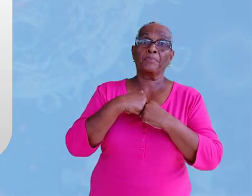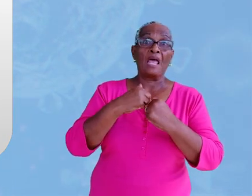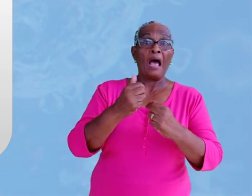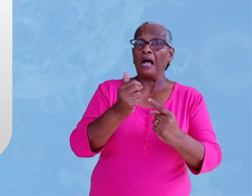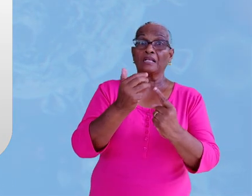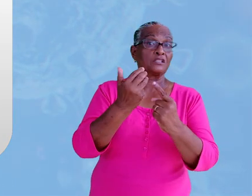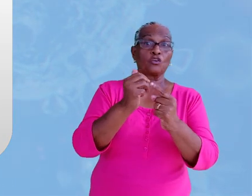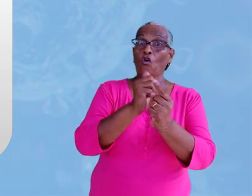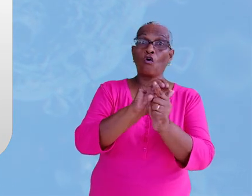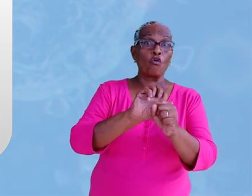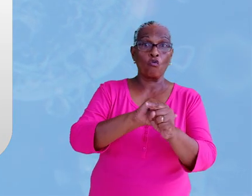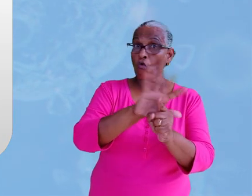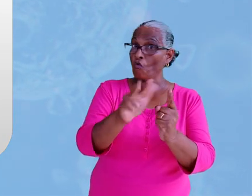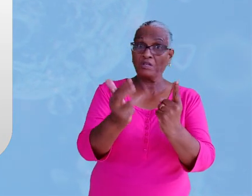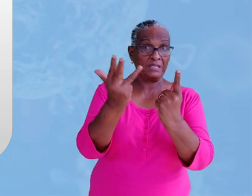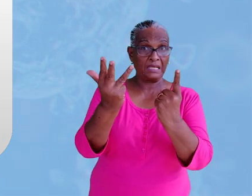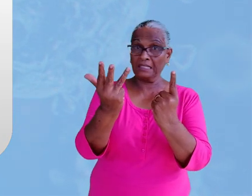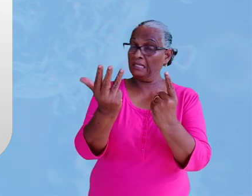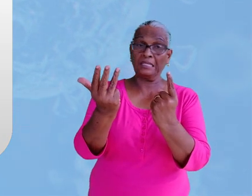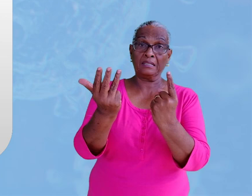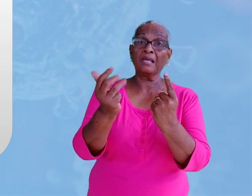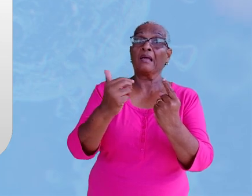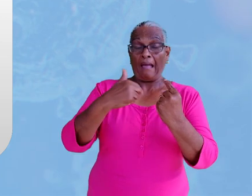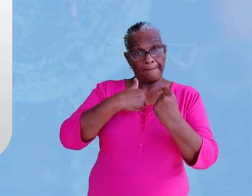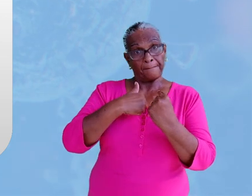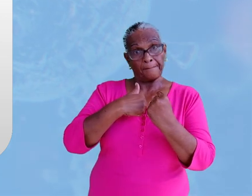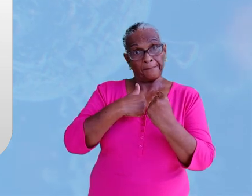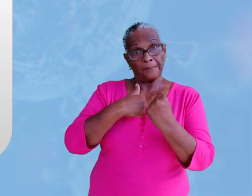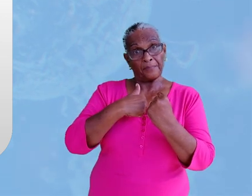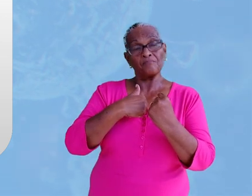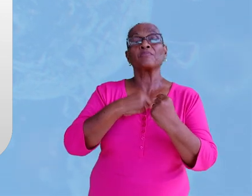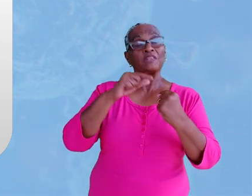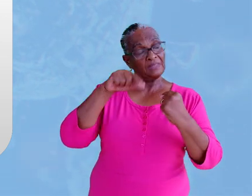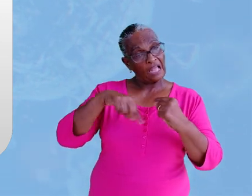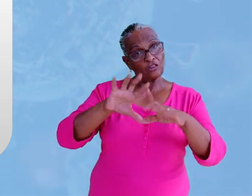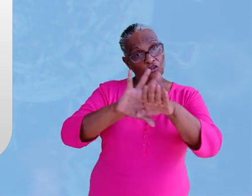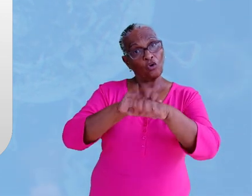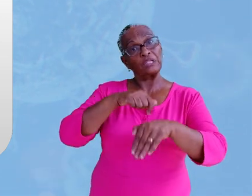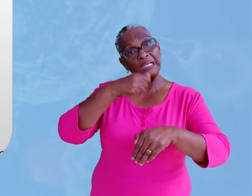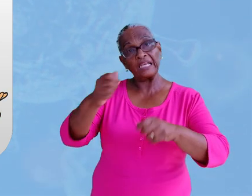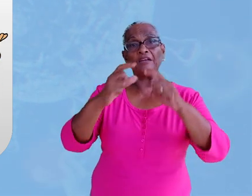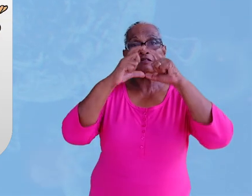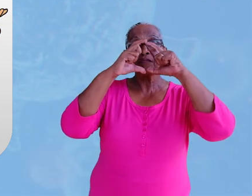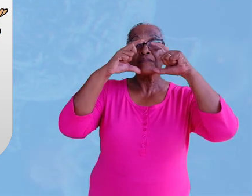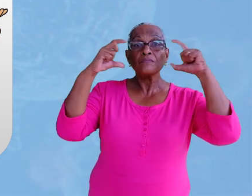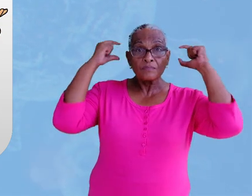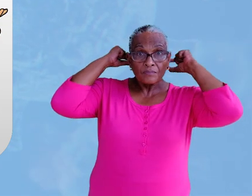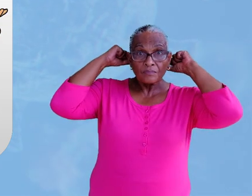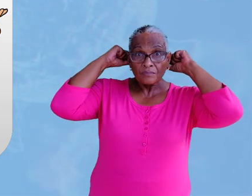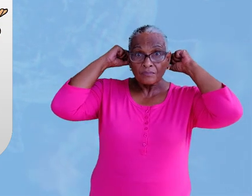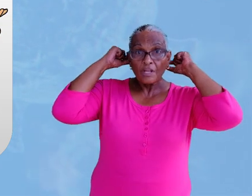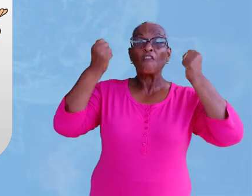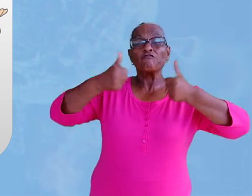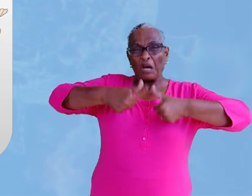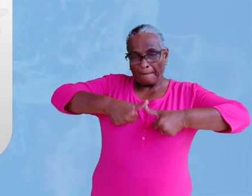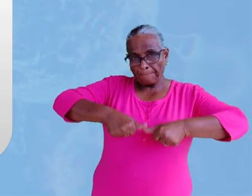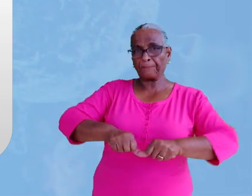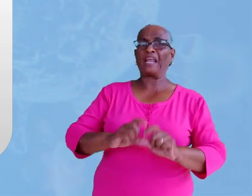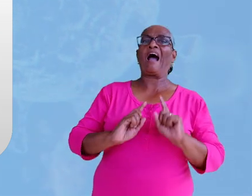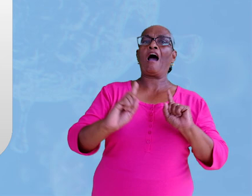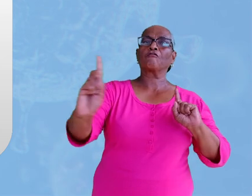Als jij nu de ziekte COVID-19 hebt, zal de dokter jou een masker geven en je onmiddellijk verplichten